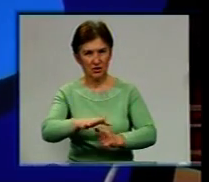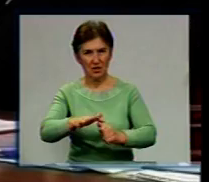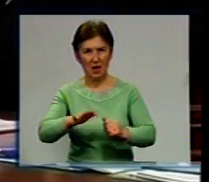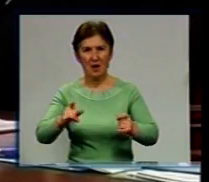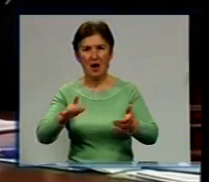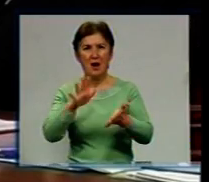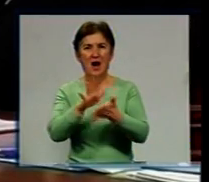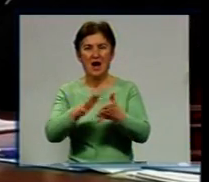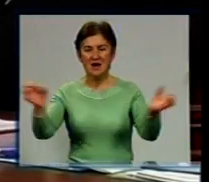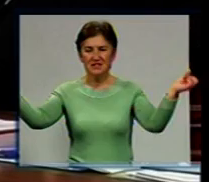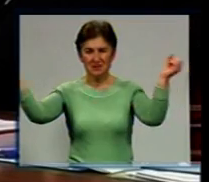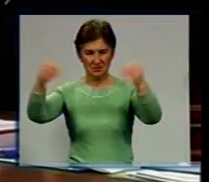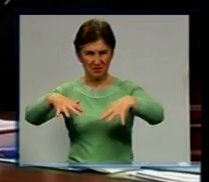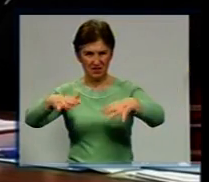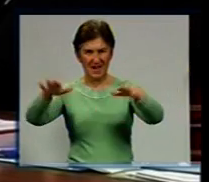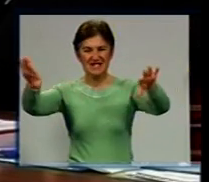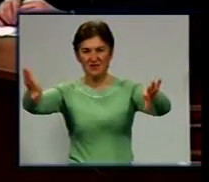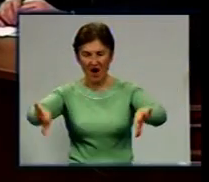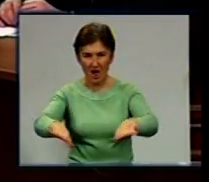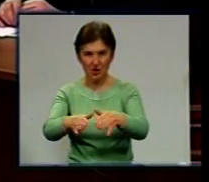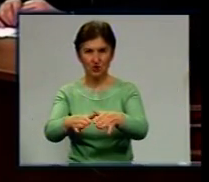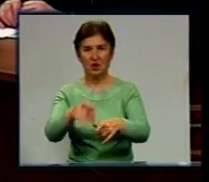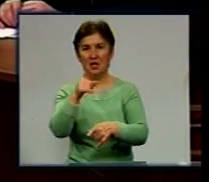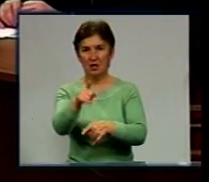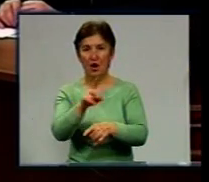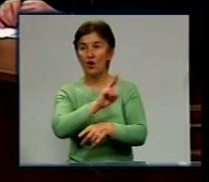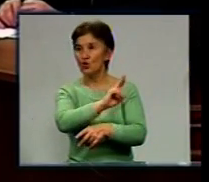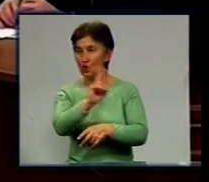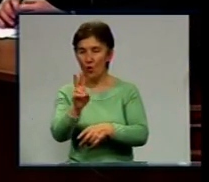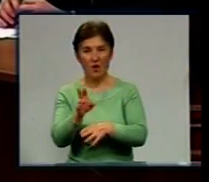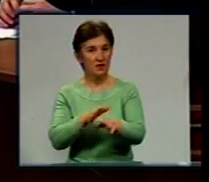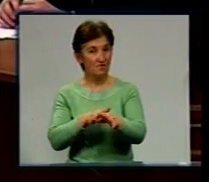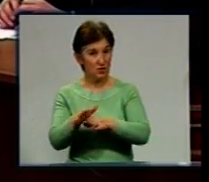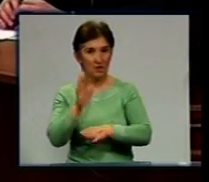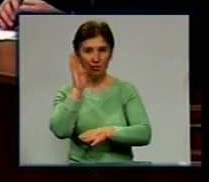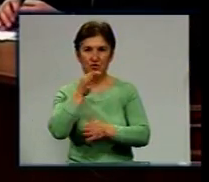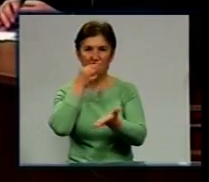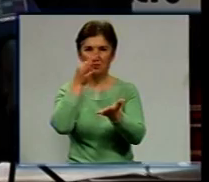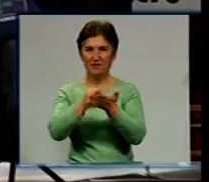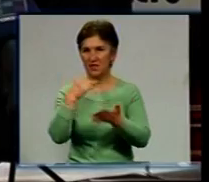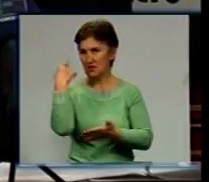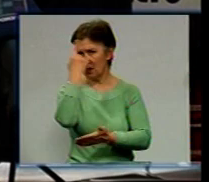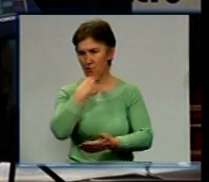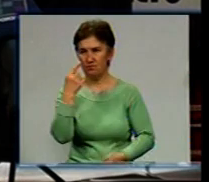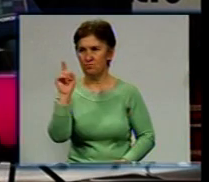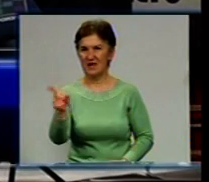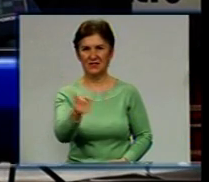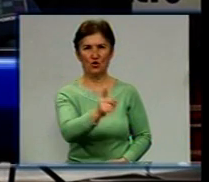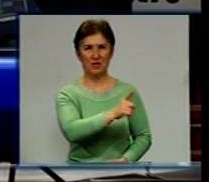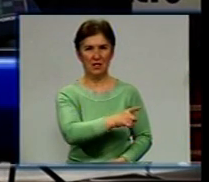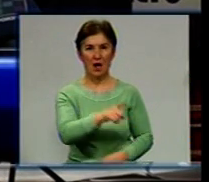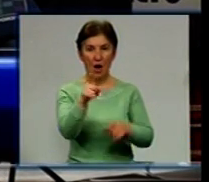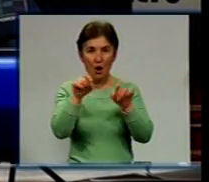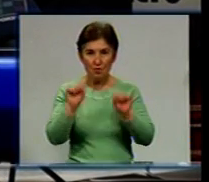аби не потріб не викидали, де заманеться. Чиновники, які з цими завданнями не впорюються, відповідатимуть персонально. Я можу навести конкретні